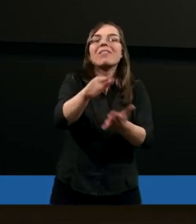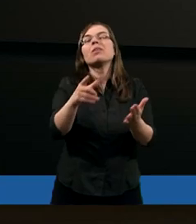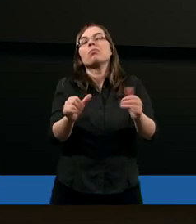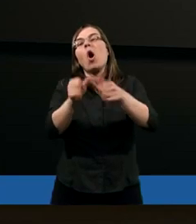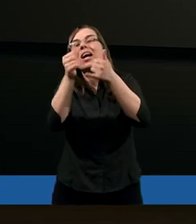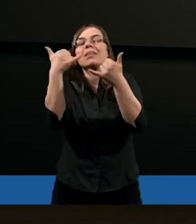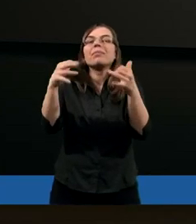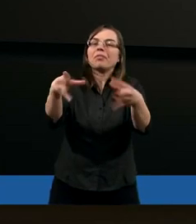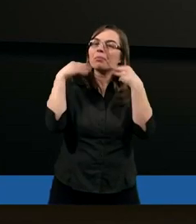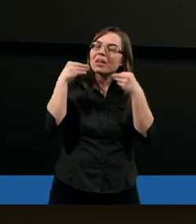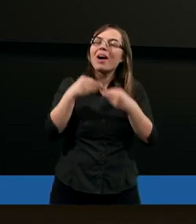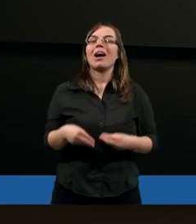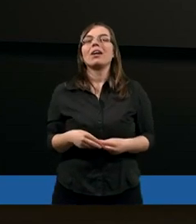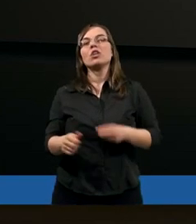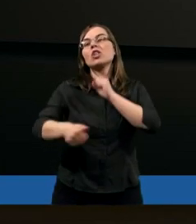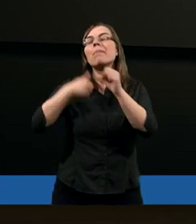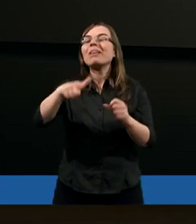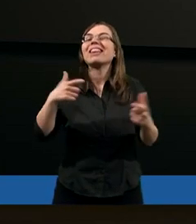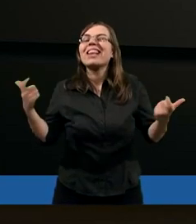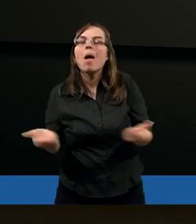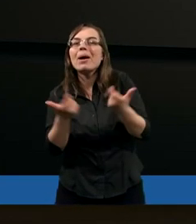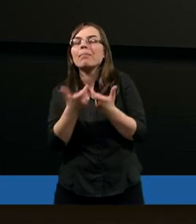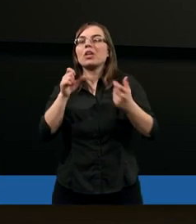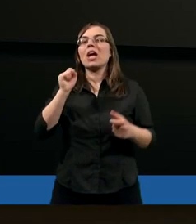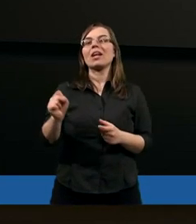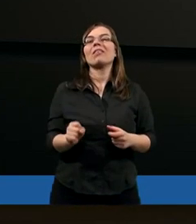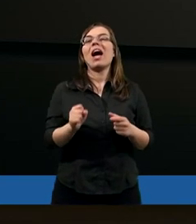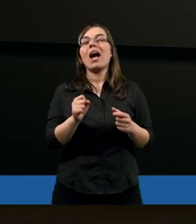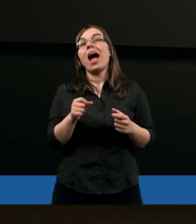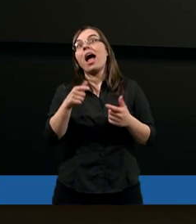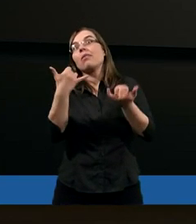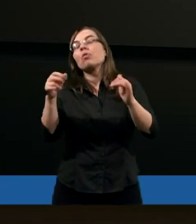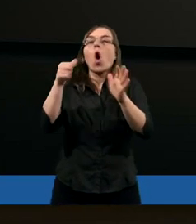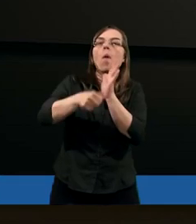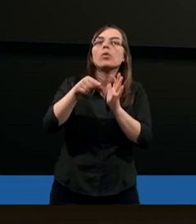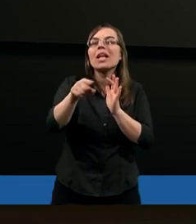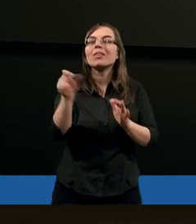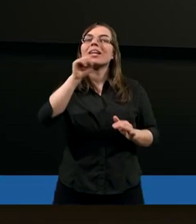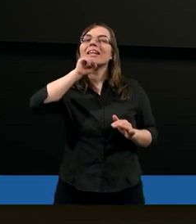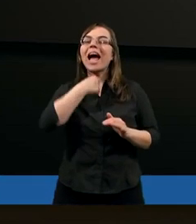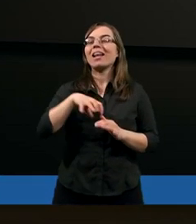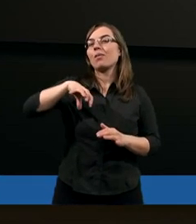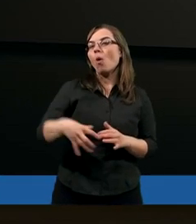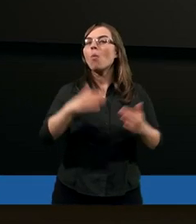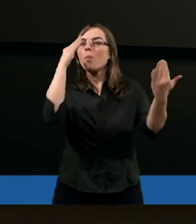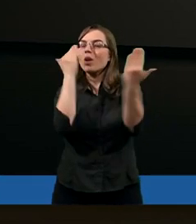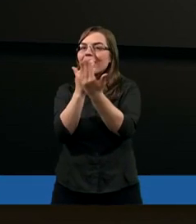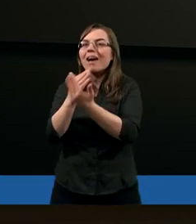ubogimi, ale także te niebezpieczeństwa, bo oprócz tego, że starsi zboru obserwowali